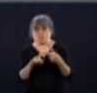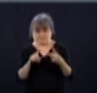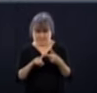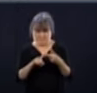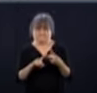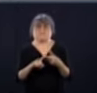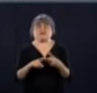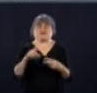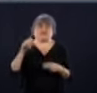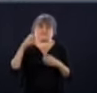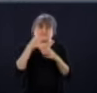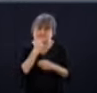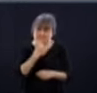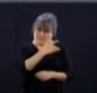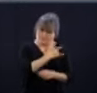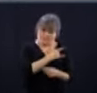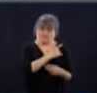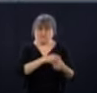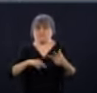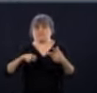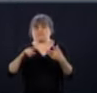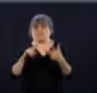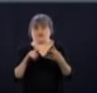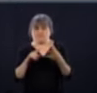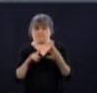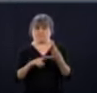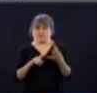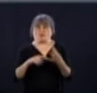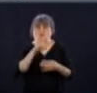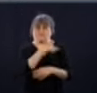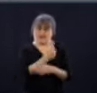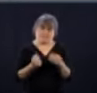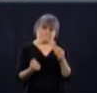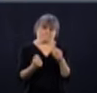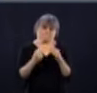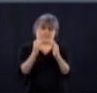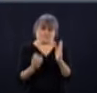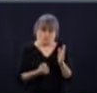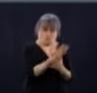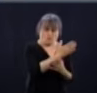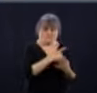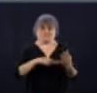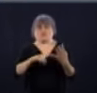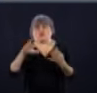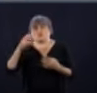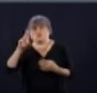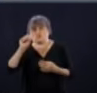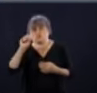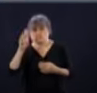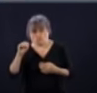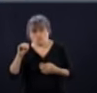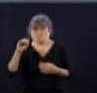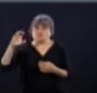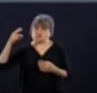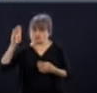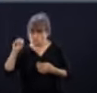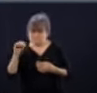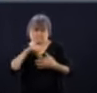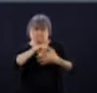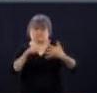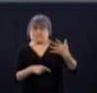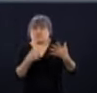le CUSUM, le CHUM. J'en oublie probablement. Mais on a ouvert tous les centres hospitaliers qu'on pouvait ouvrir